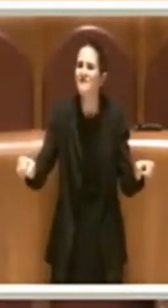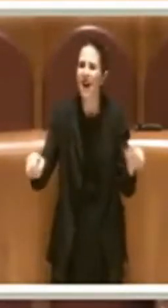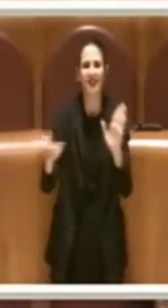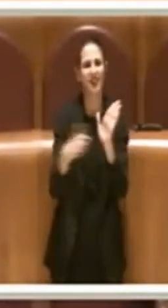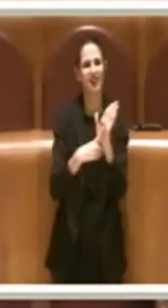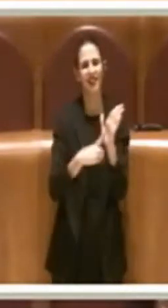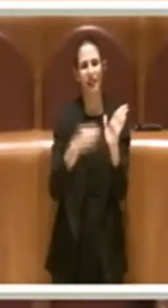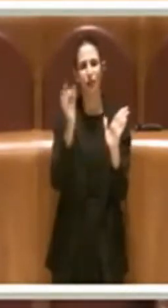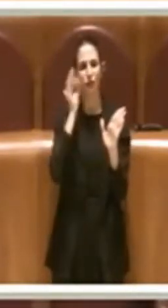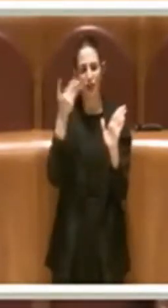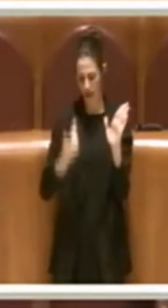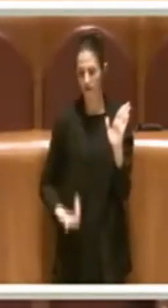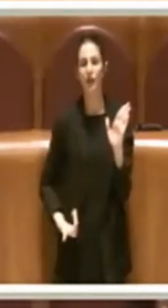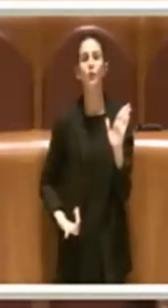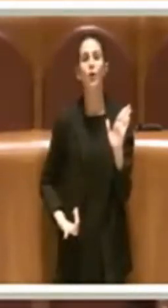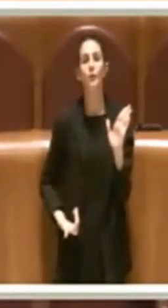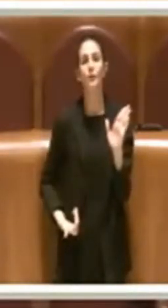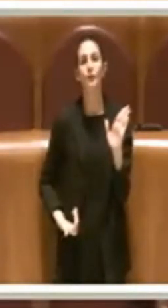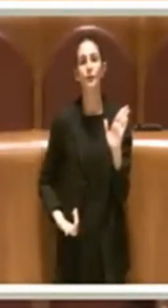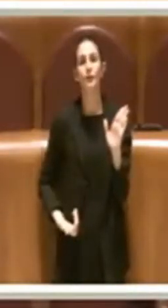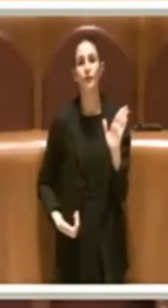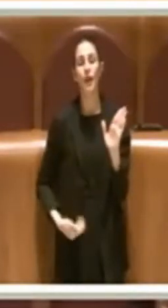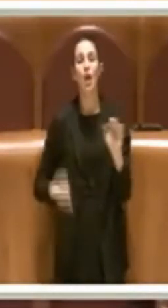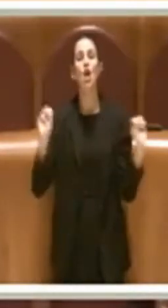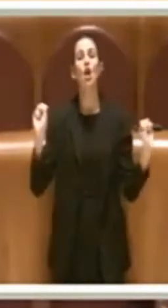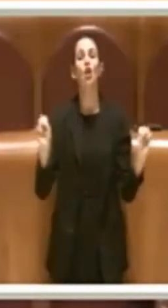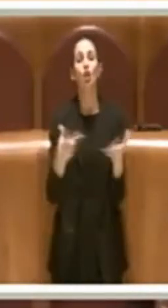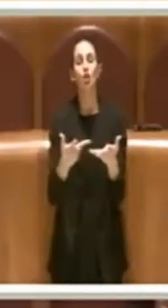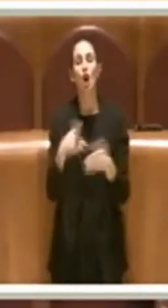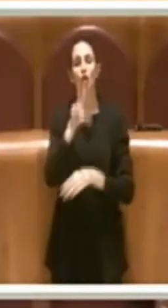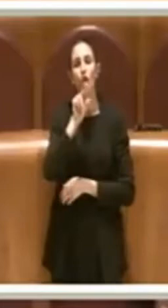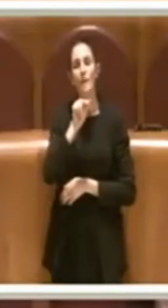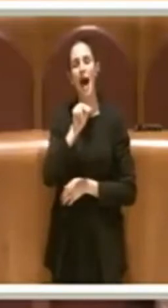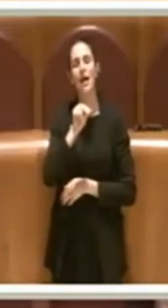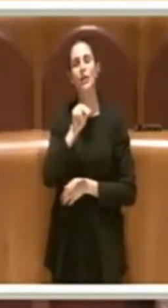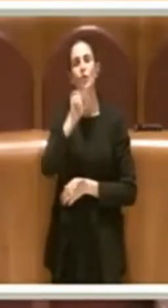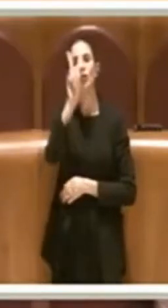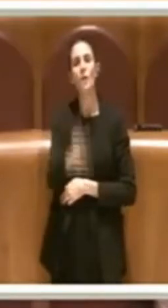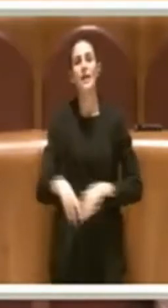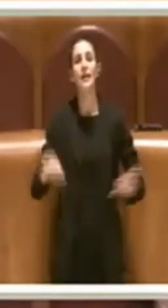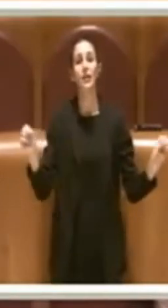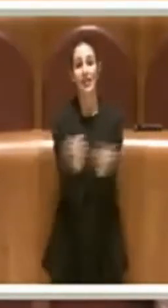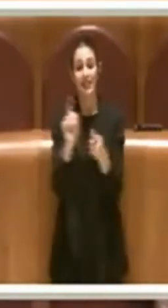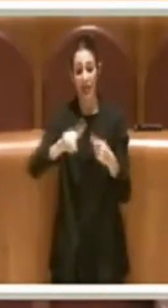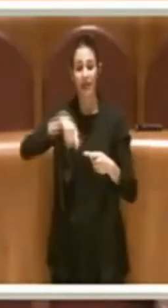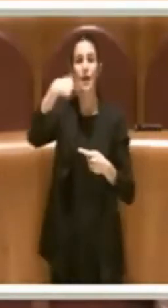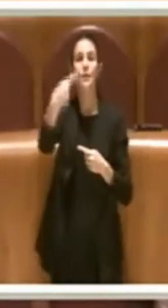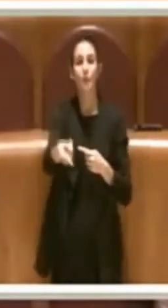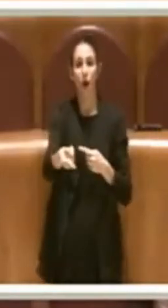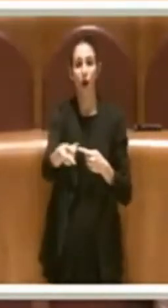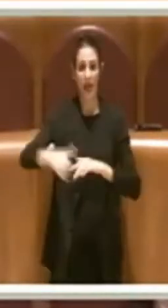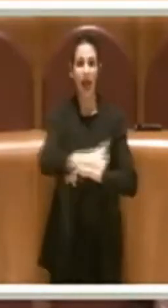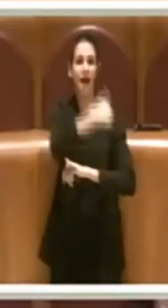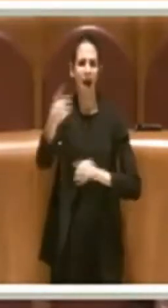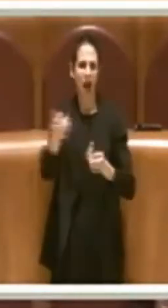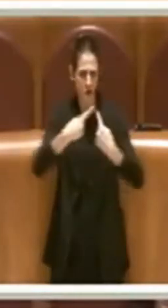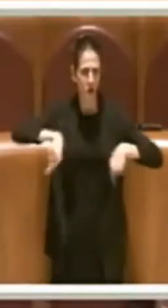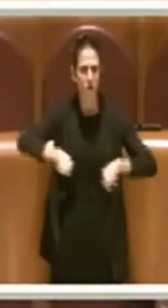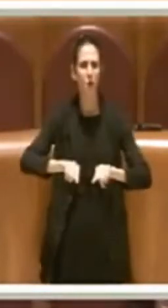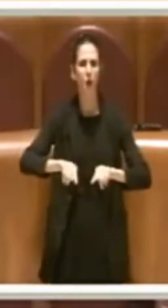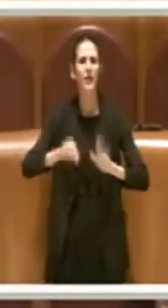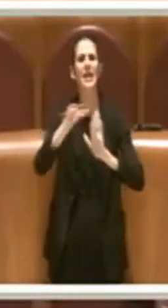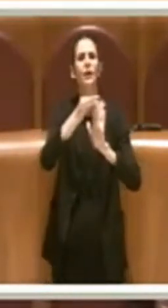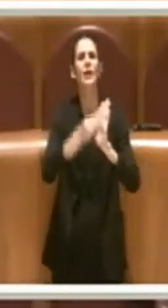negativi ovviamente sono che dal 18 marzo 2017, poi l'anno che avremmo approvato il nostro